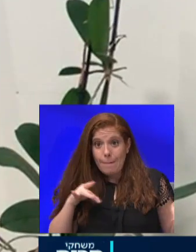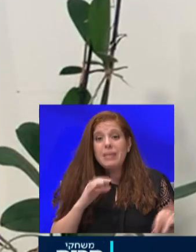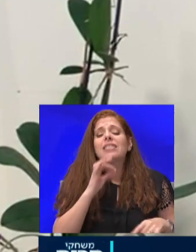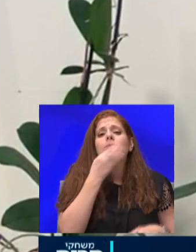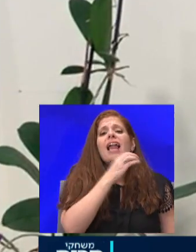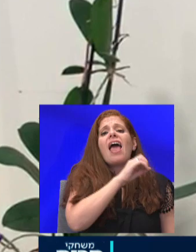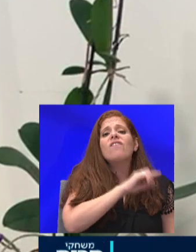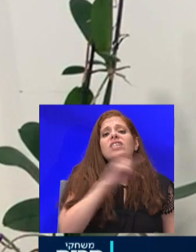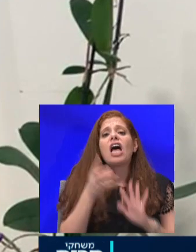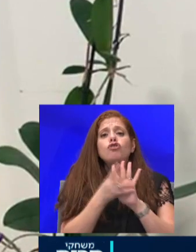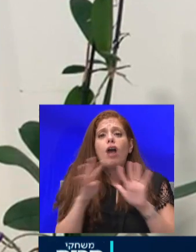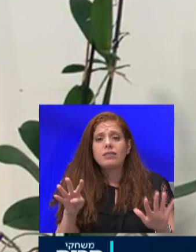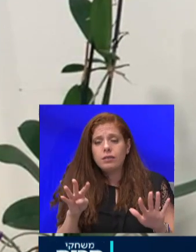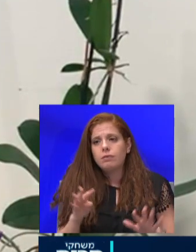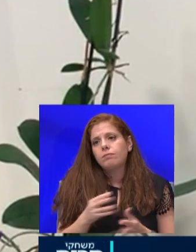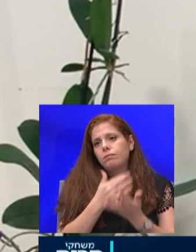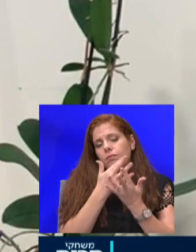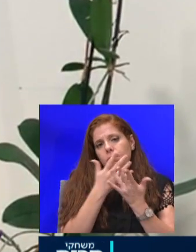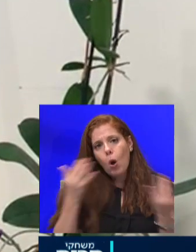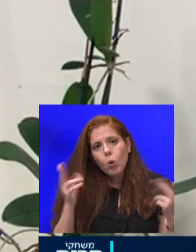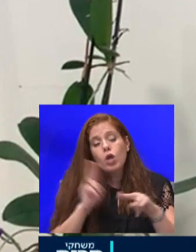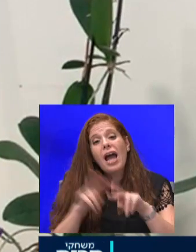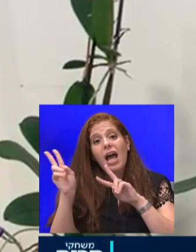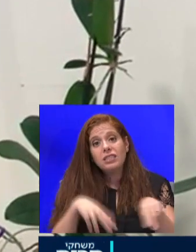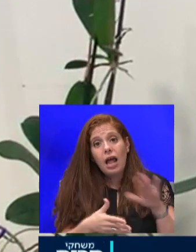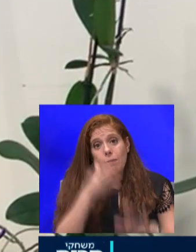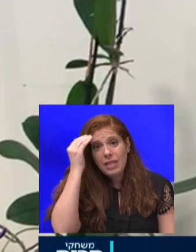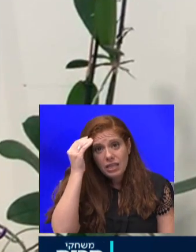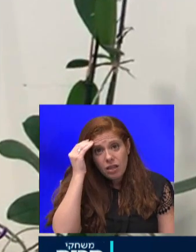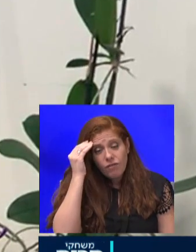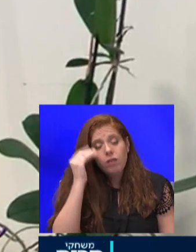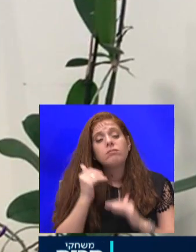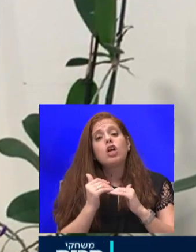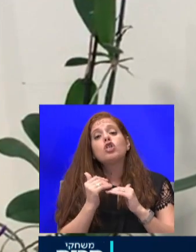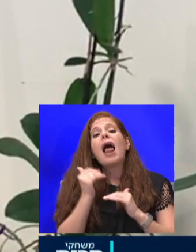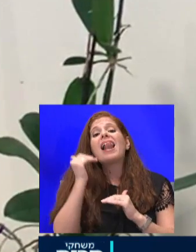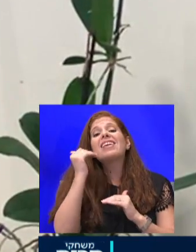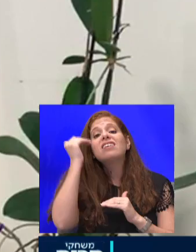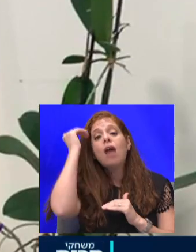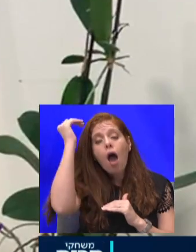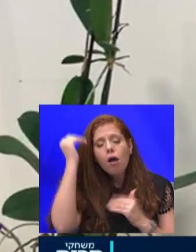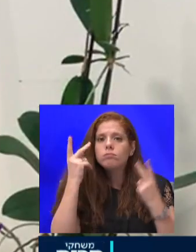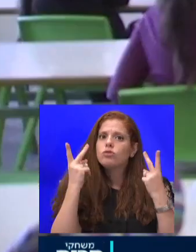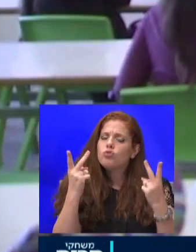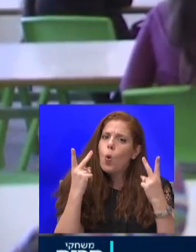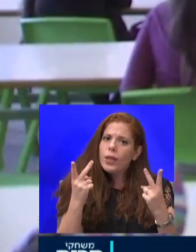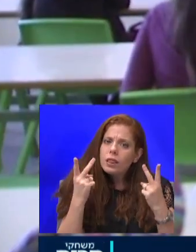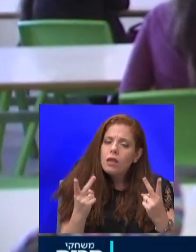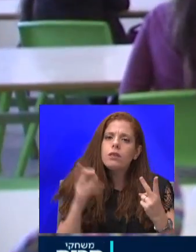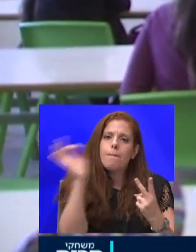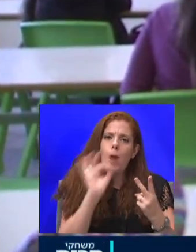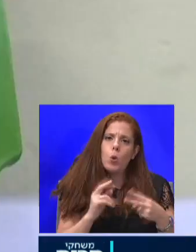שאחרי החזרה לבתי הספר חלה עלייה משמעותית באחוזי התחלואה בילדים